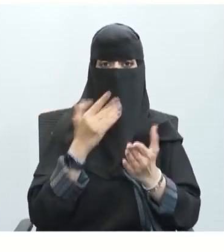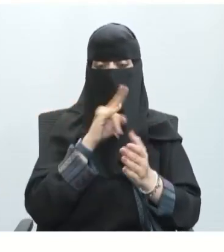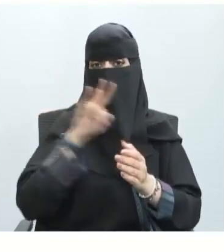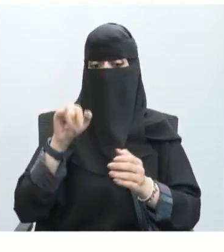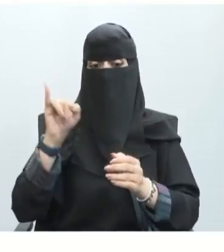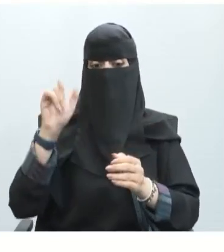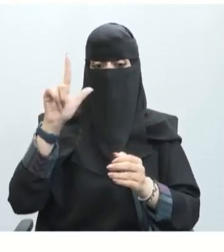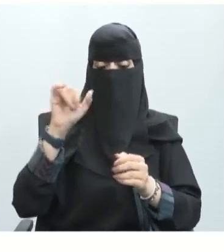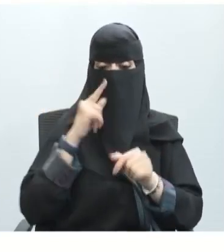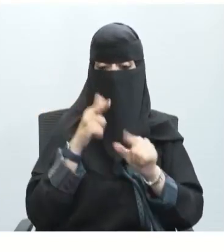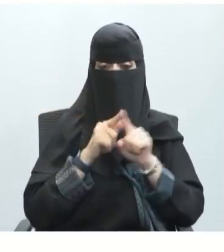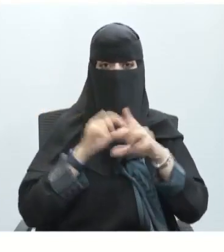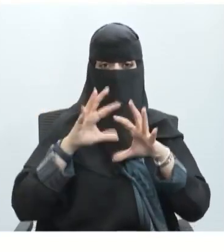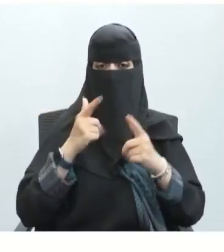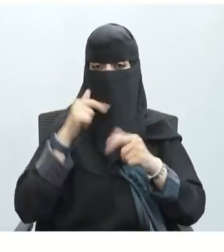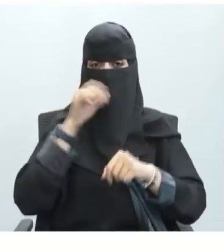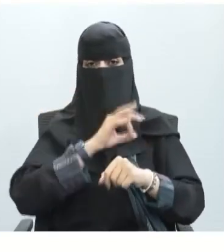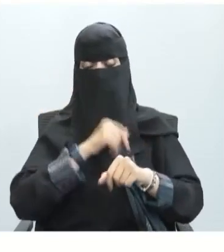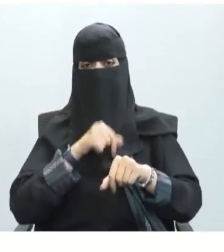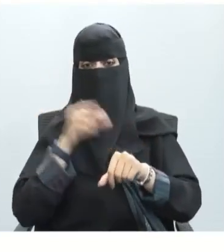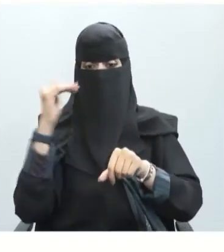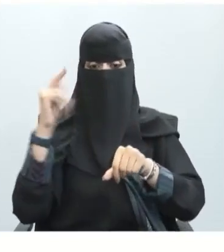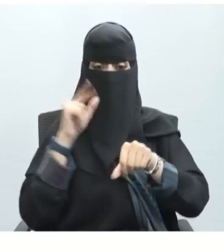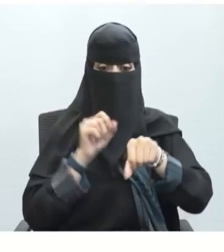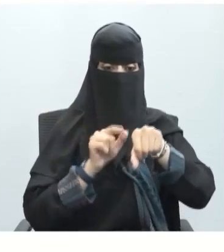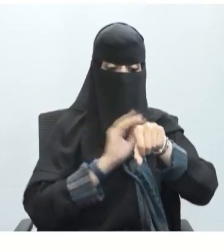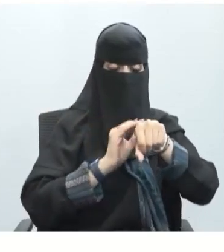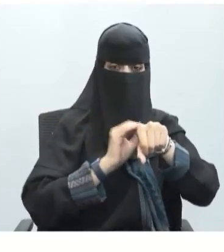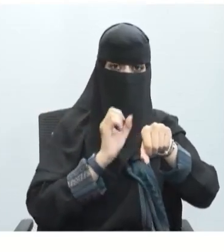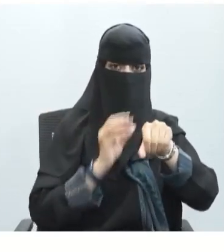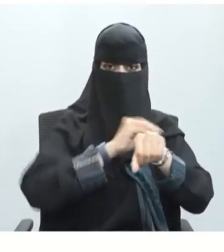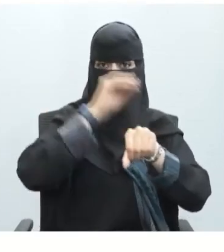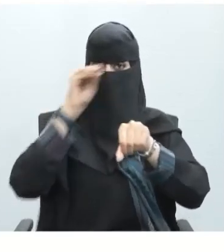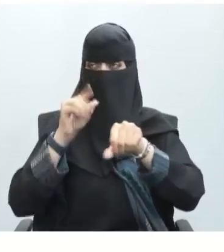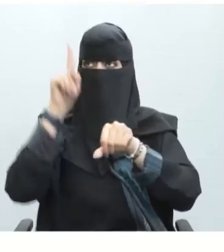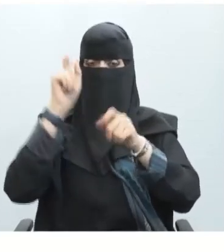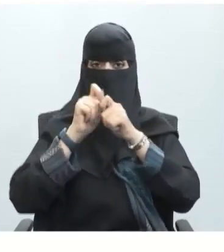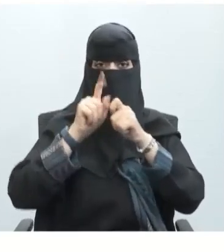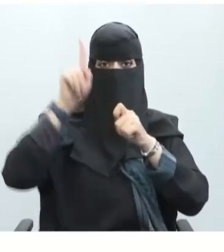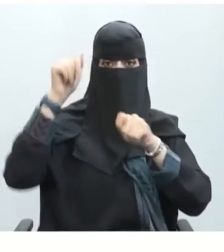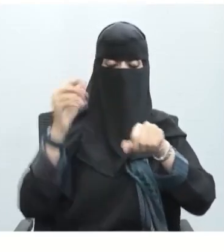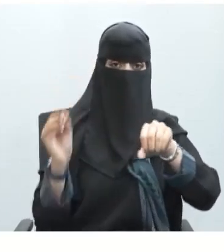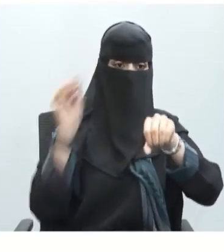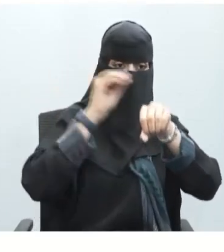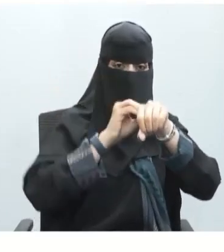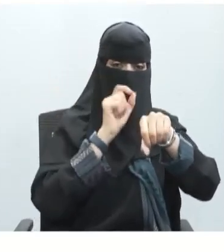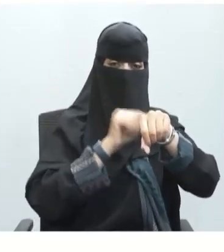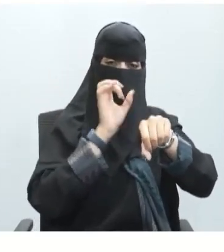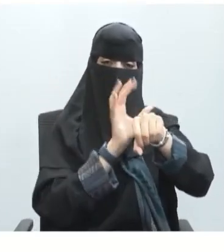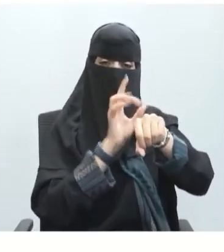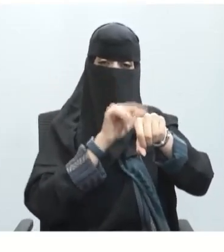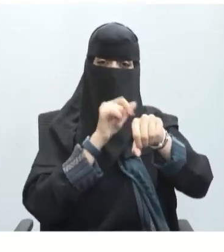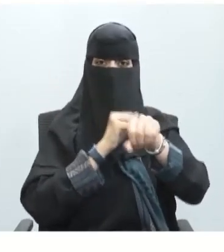سبحانه وتعالى لتنقل السيالة العصبية المتعلق بالألم الحاد بينما الغير ميلينية مسؤولة عن الألم الخفيف